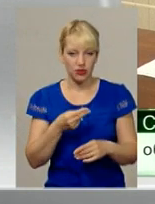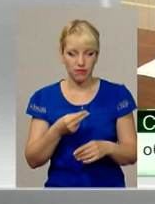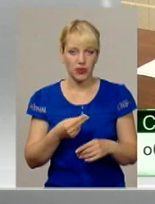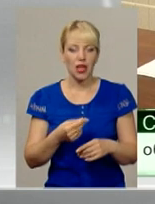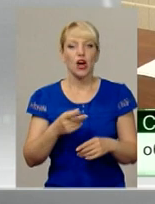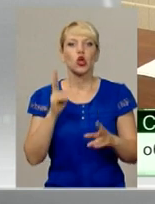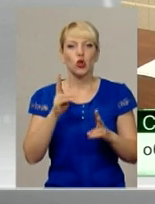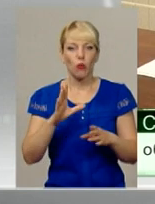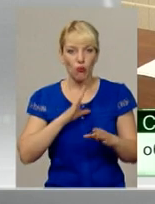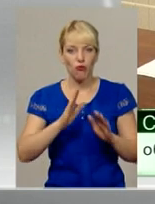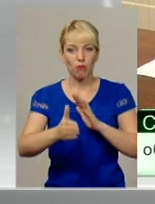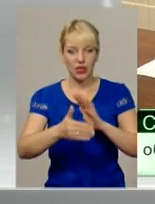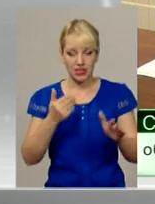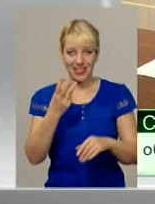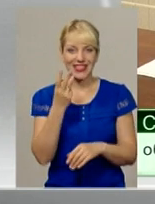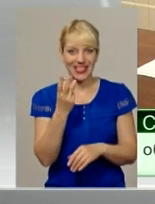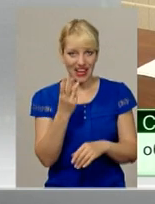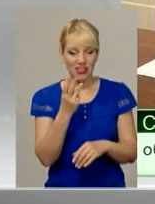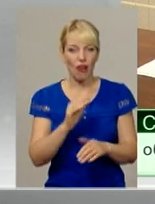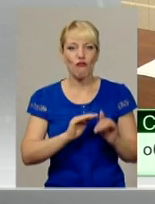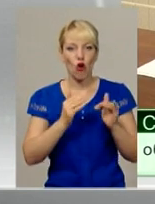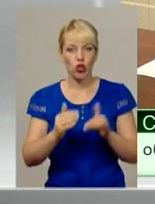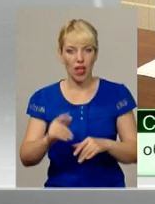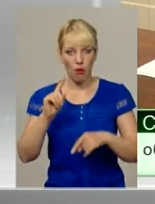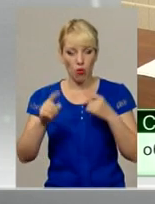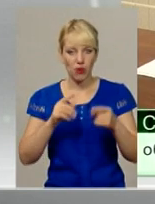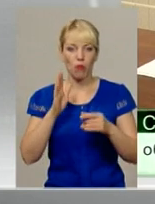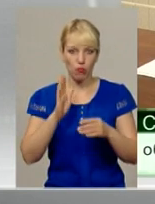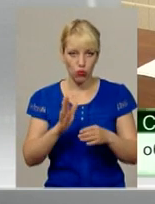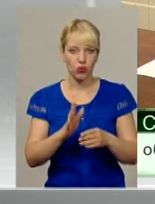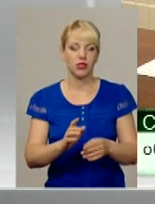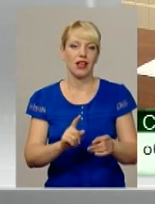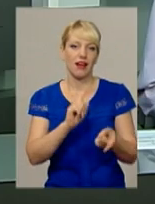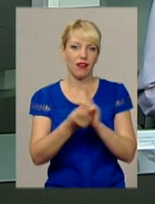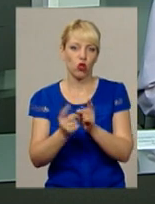призвані в третьому волну мобілізації, будуть однозначно ратовані.